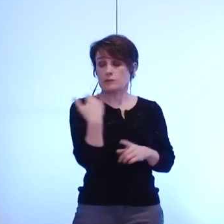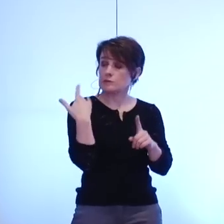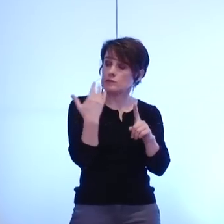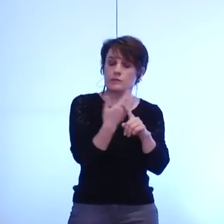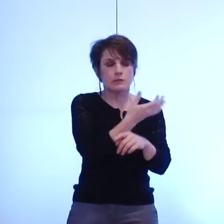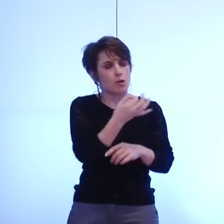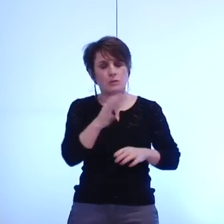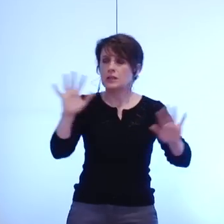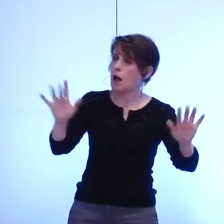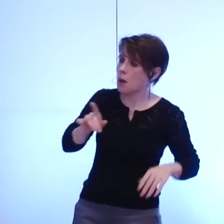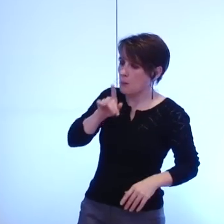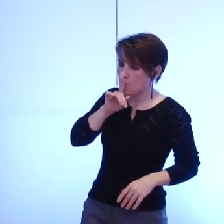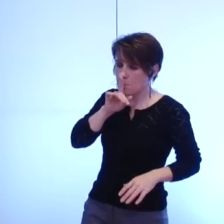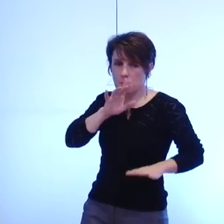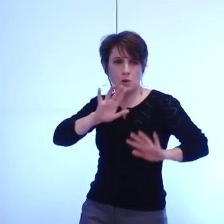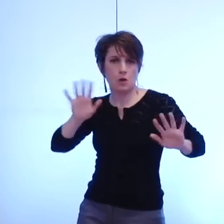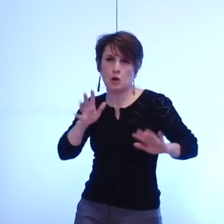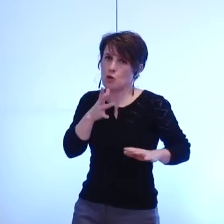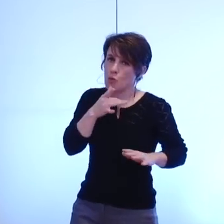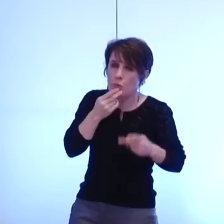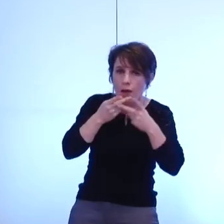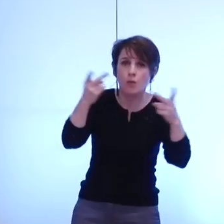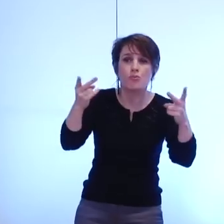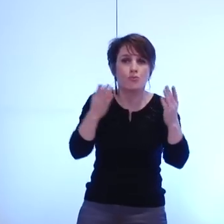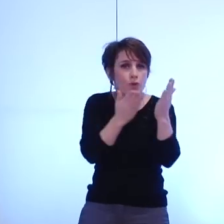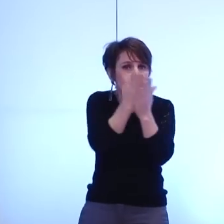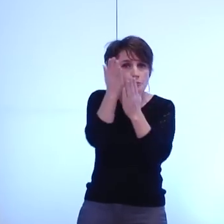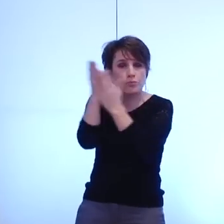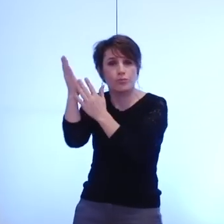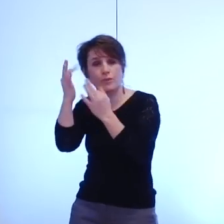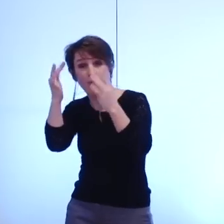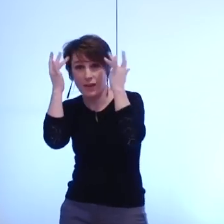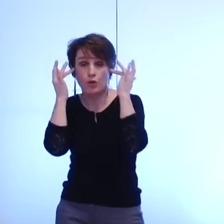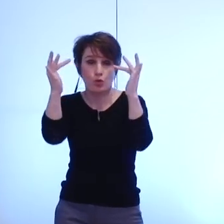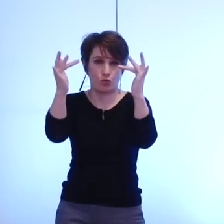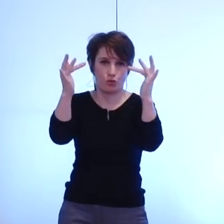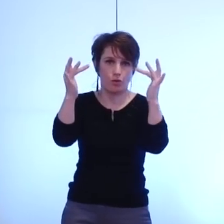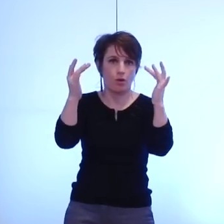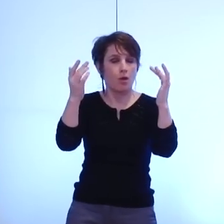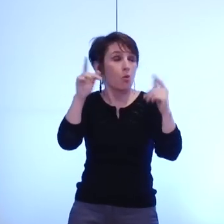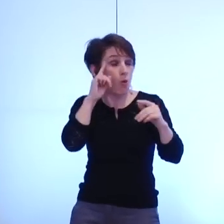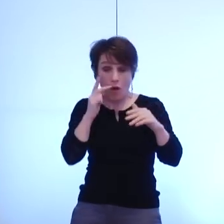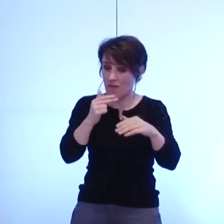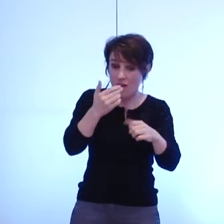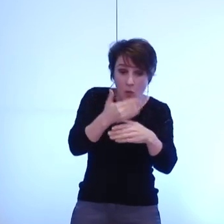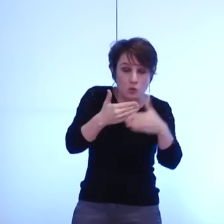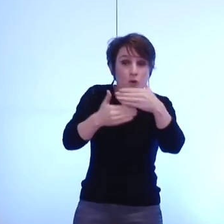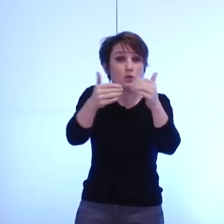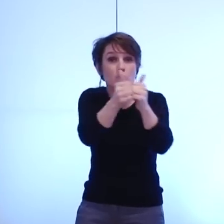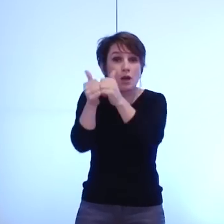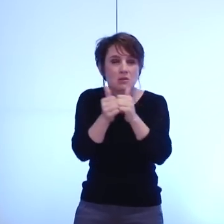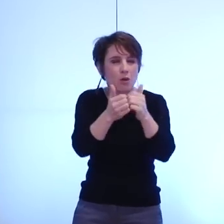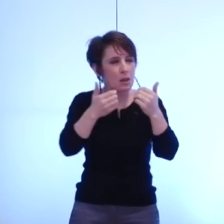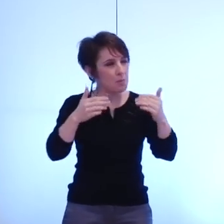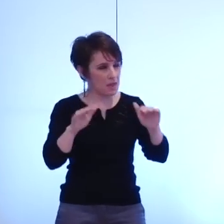culturelle puisque tout était à co-construire vous avez pris des décisions hautes en symboles. Vous avez